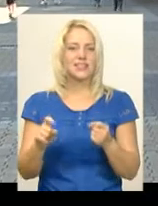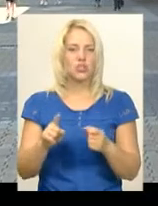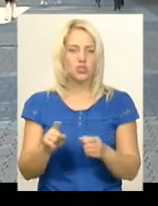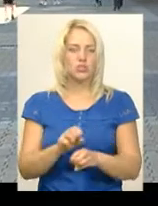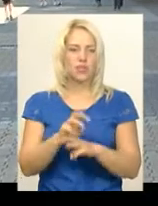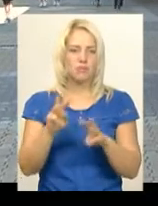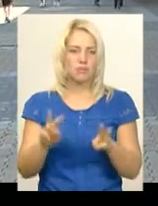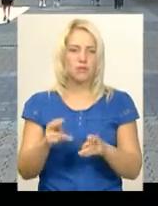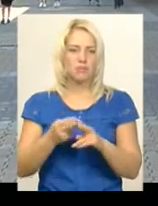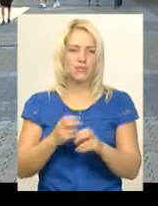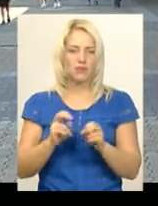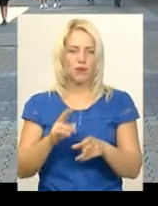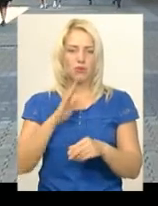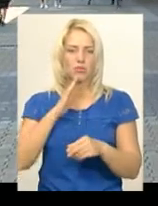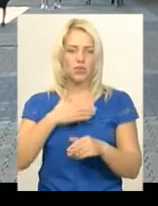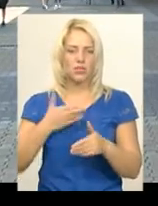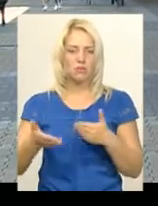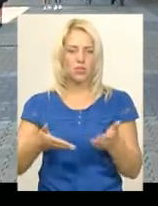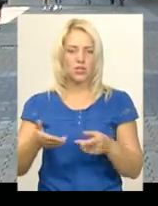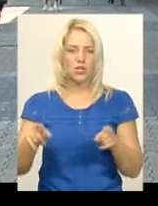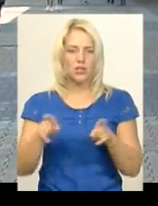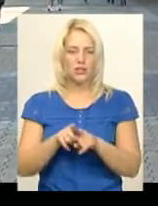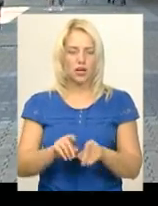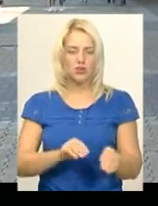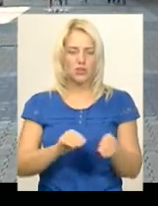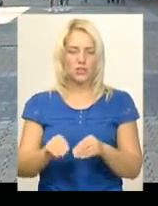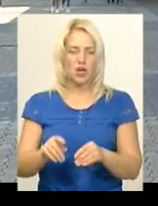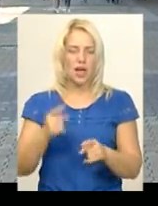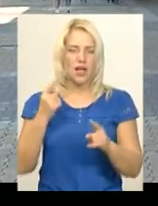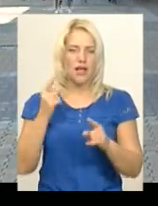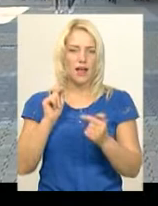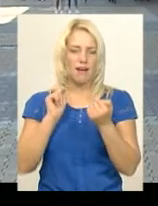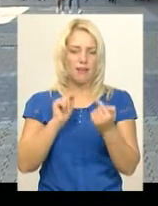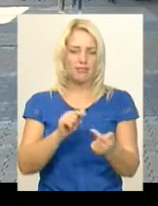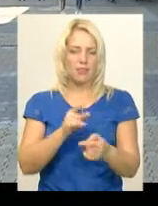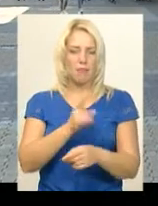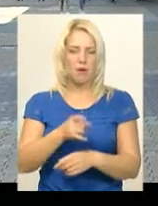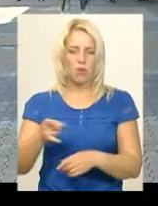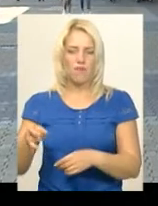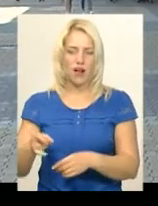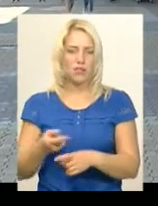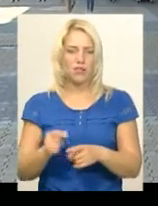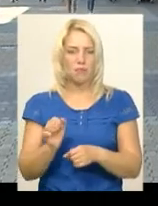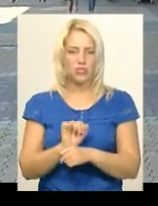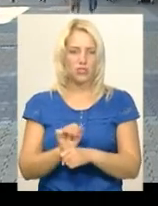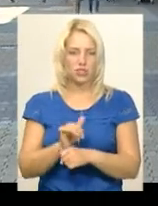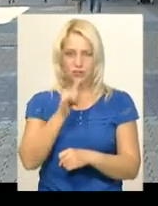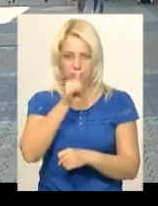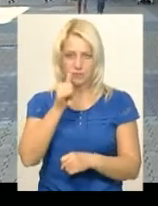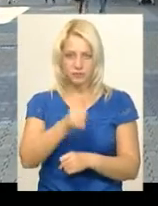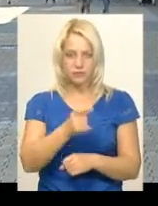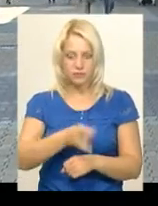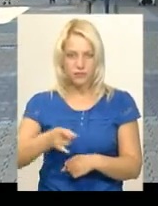наших пішоходів. Встановлені також антипаркувальні стопчики, щоб не могли машини заїжджати, паркуватися на